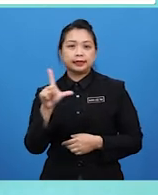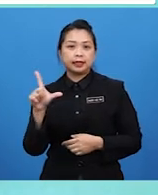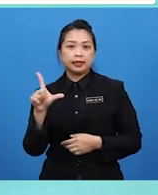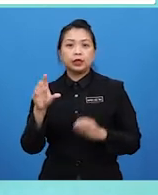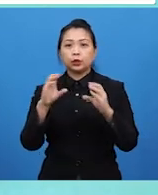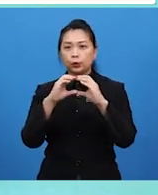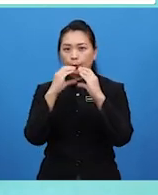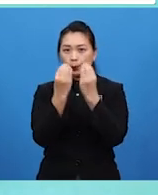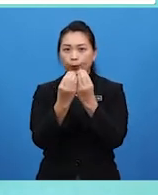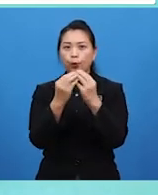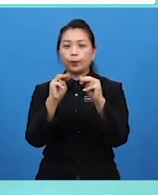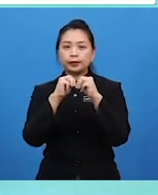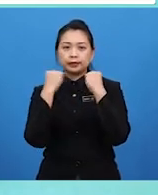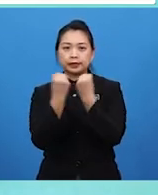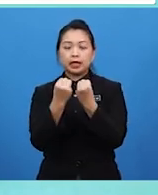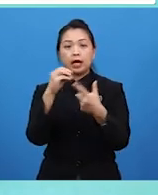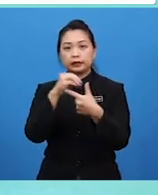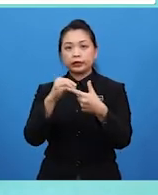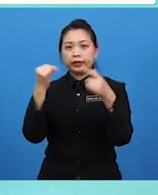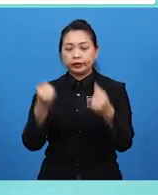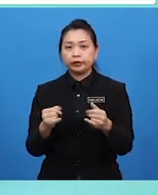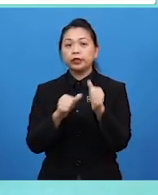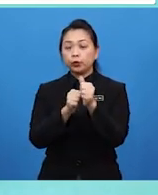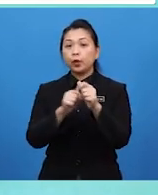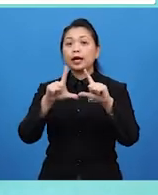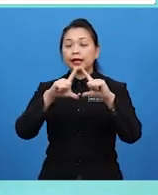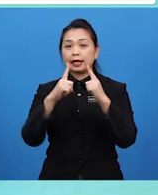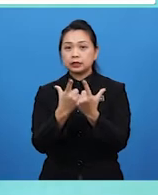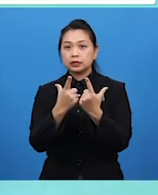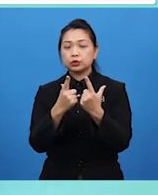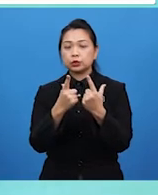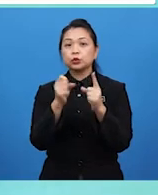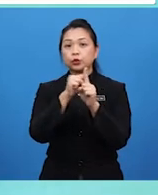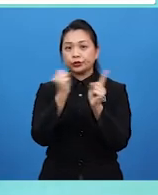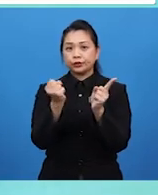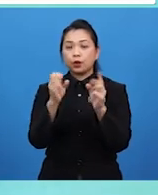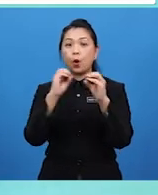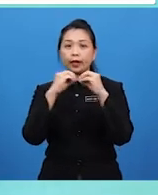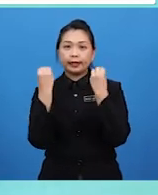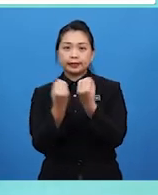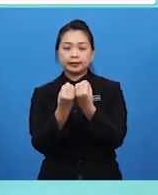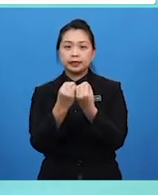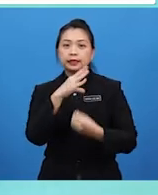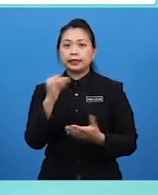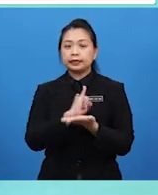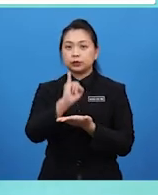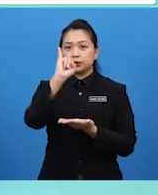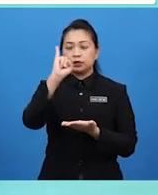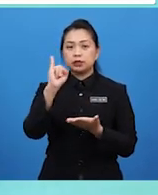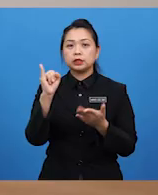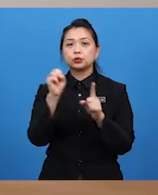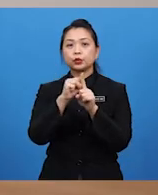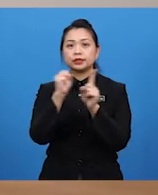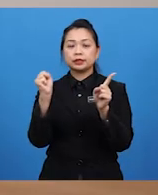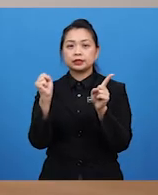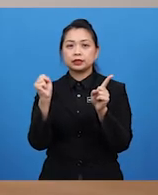ialah kelompok masyarakat atau individu mengikut kelas sosial, organisasi dan juga institusi sosial.